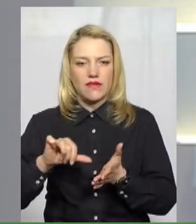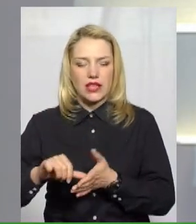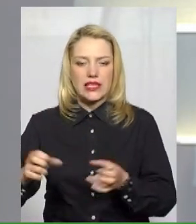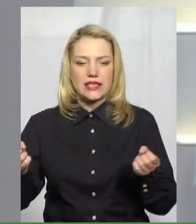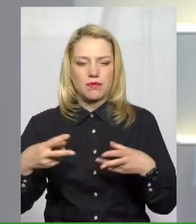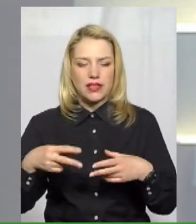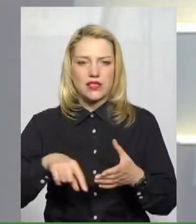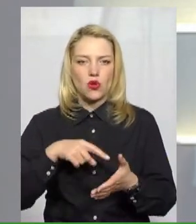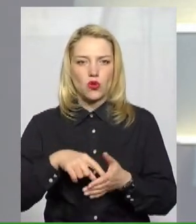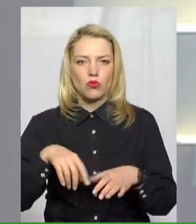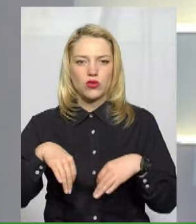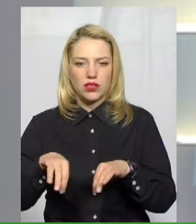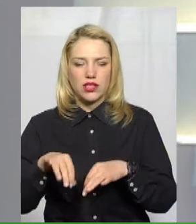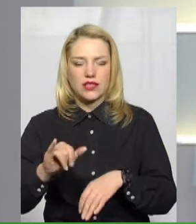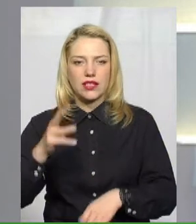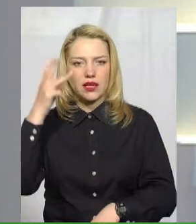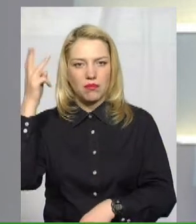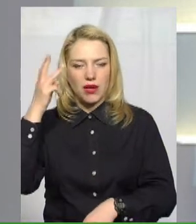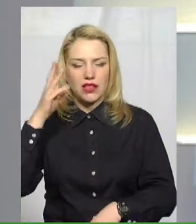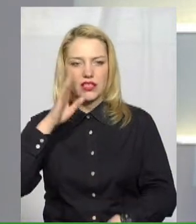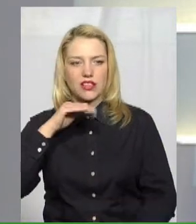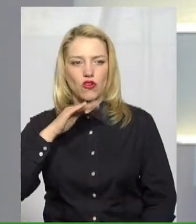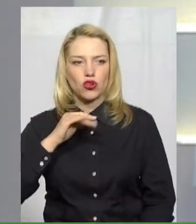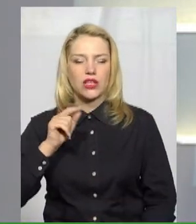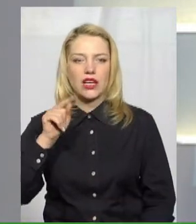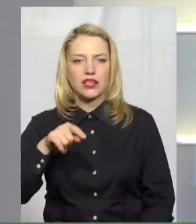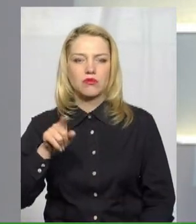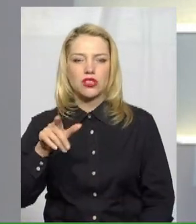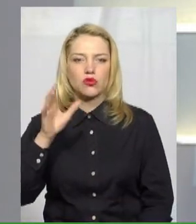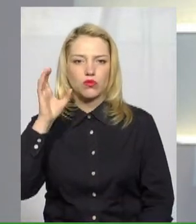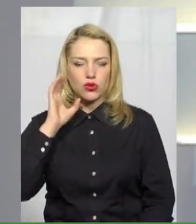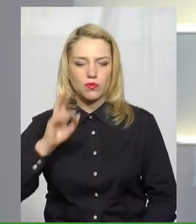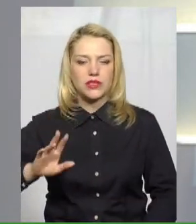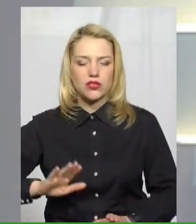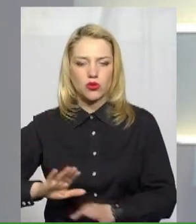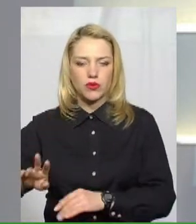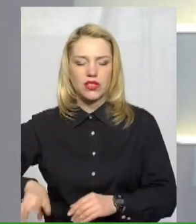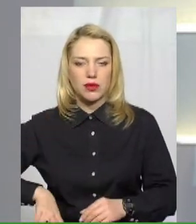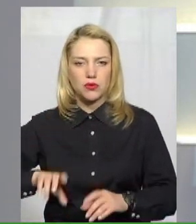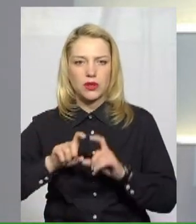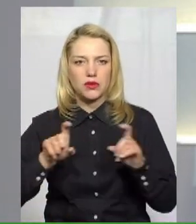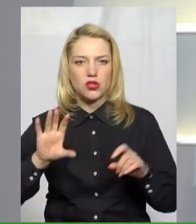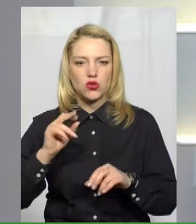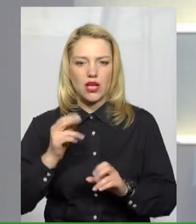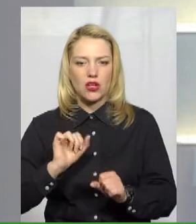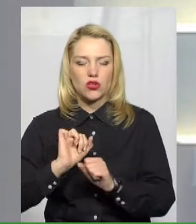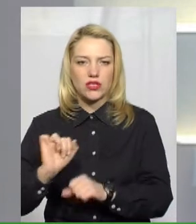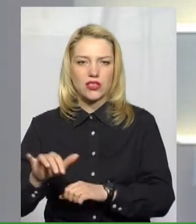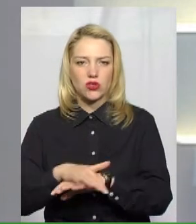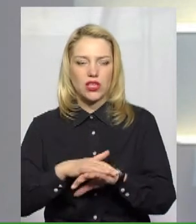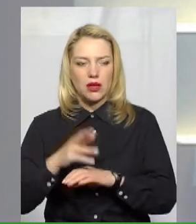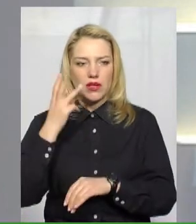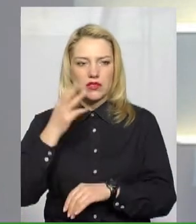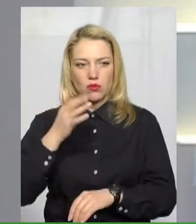Хмельницькводоканалу, а тим часом послухаємо заступника директора Департаменту соціального захисту населення Хмельницької обласної державної